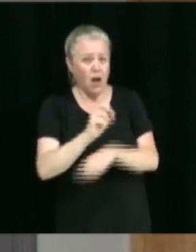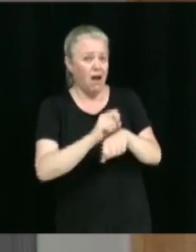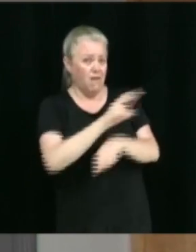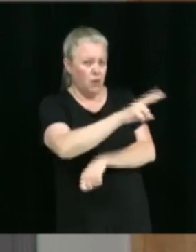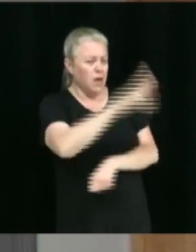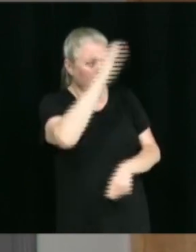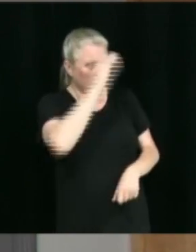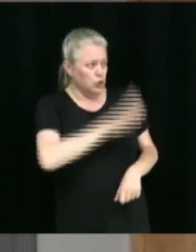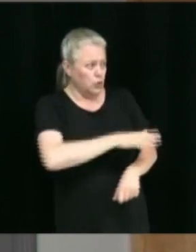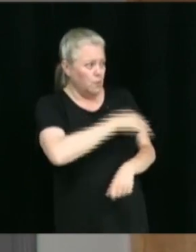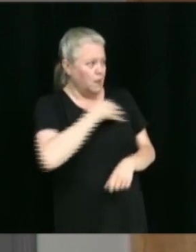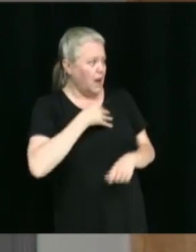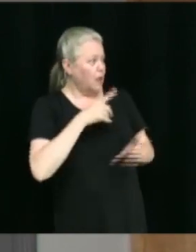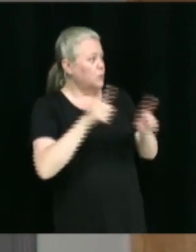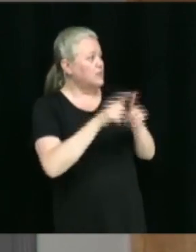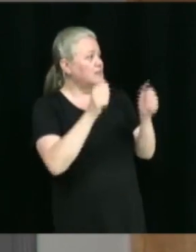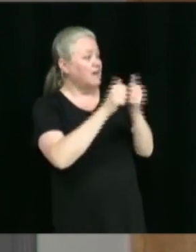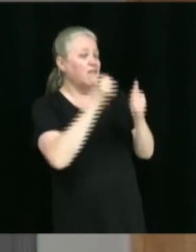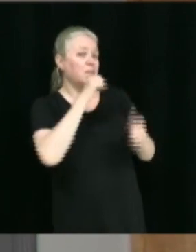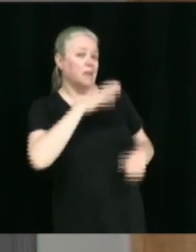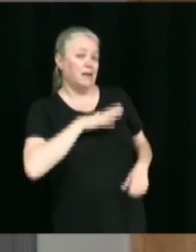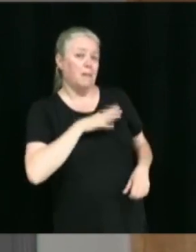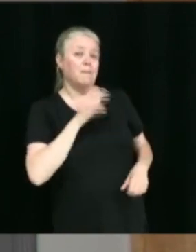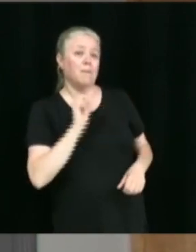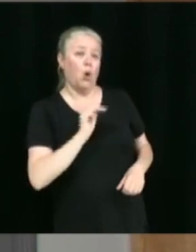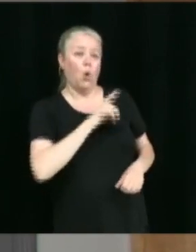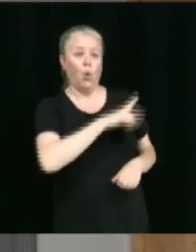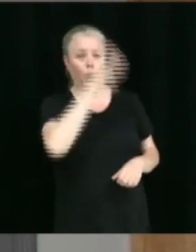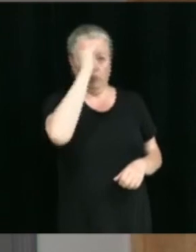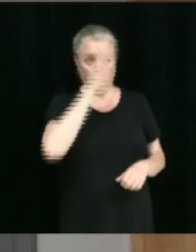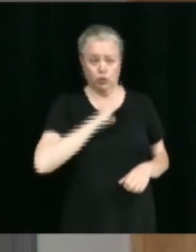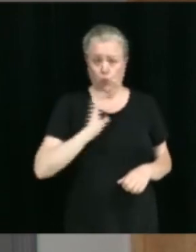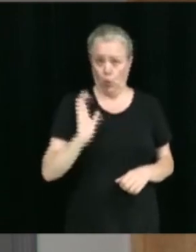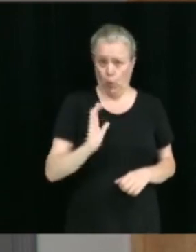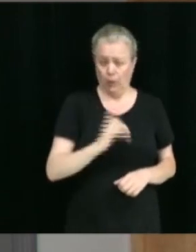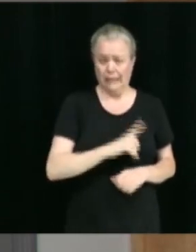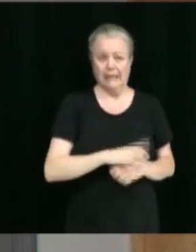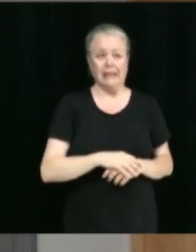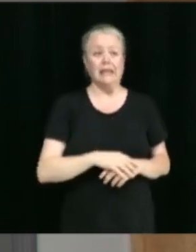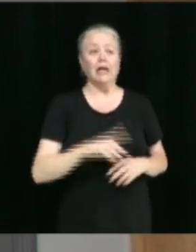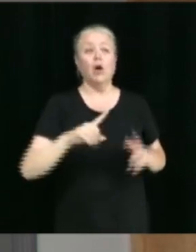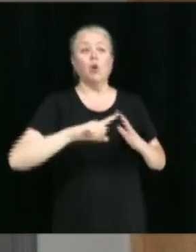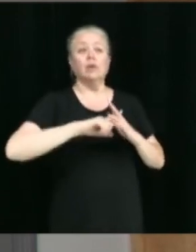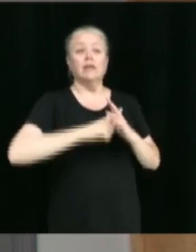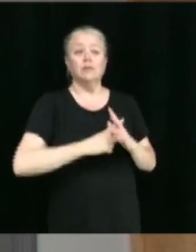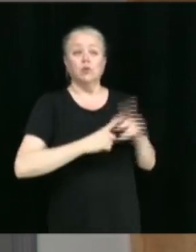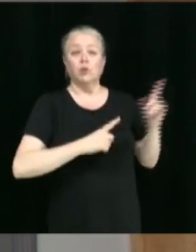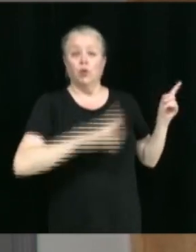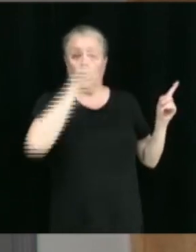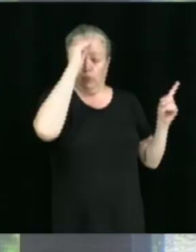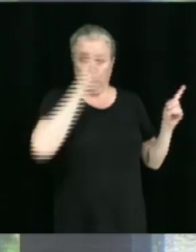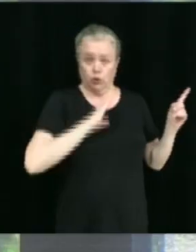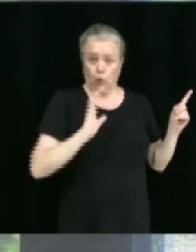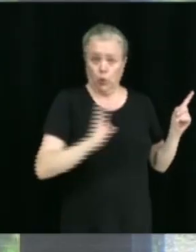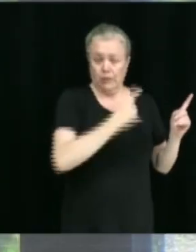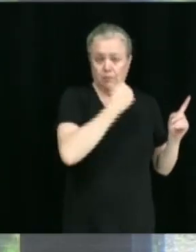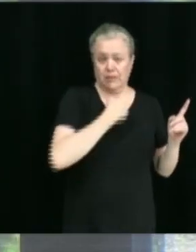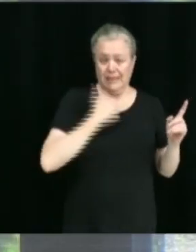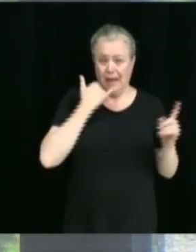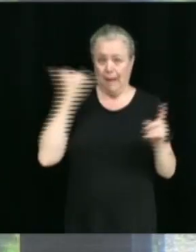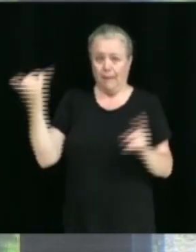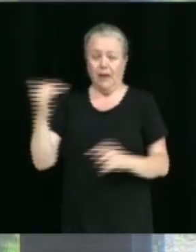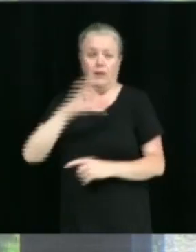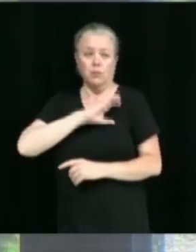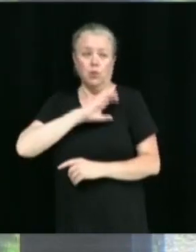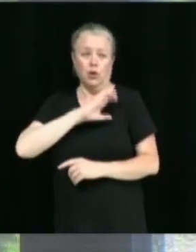Moreau et M. Côté. Dans les premiers pour parler, Côté me disait, bien, appelez la police. Sauf qu'on est au